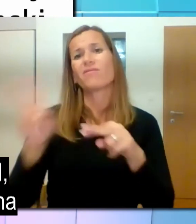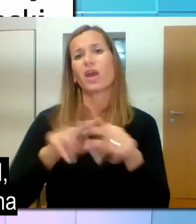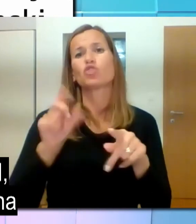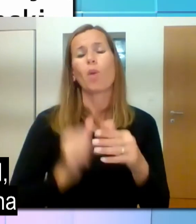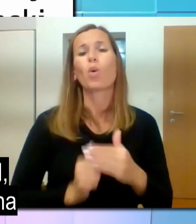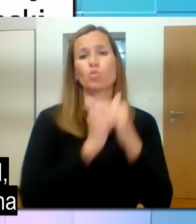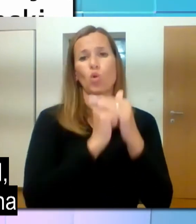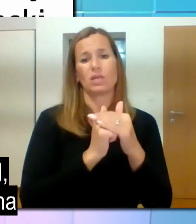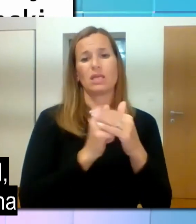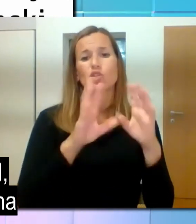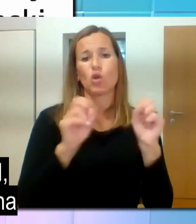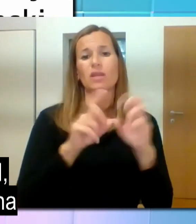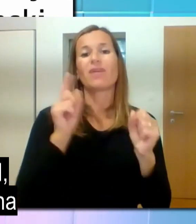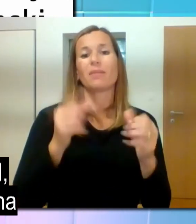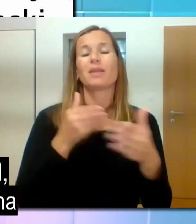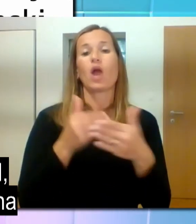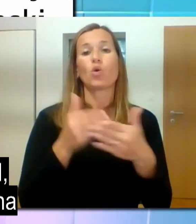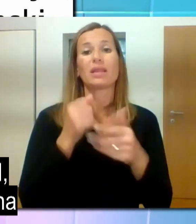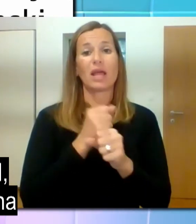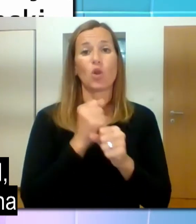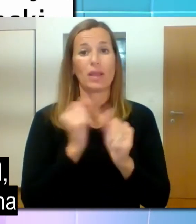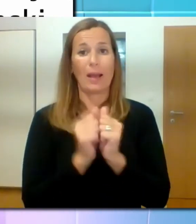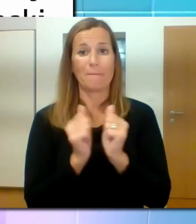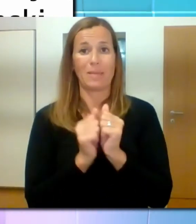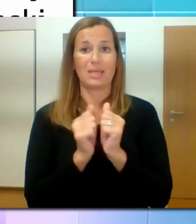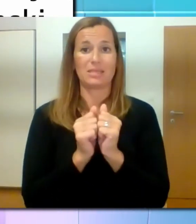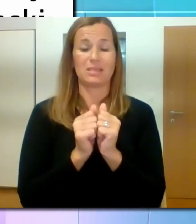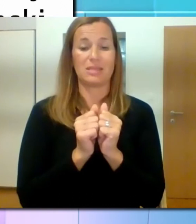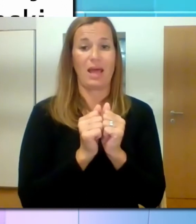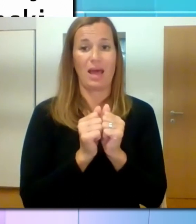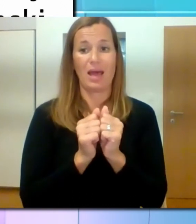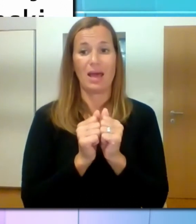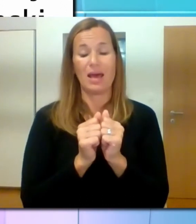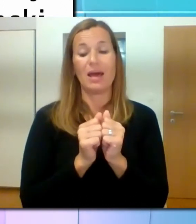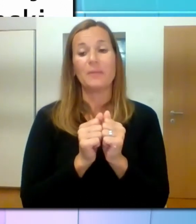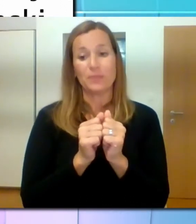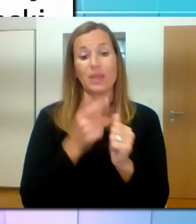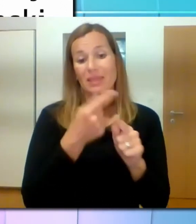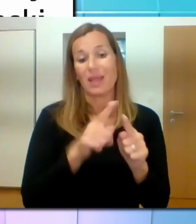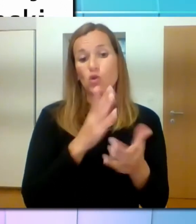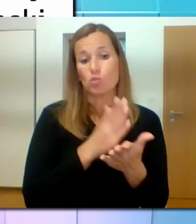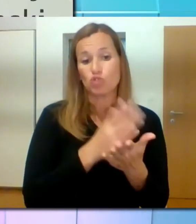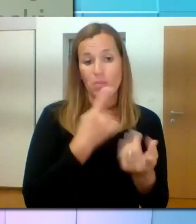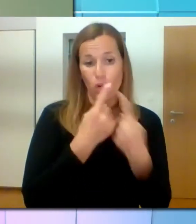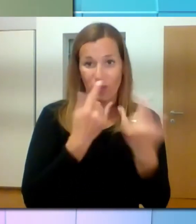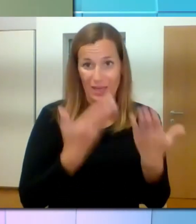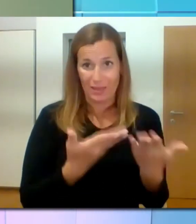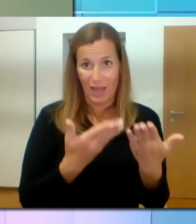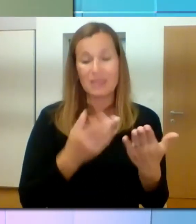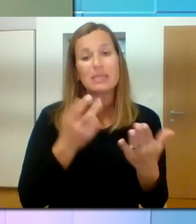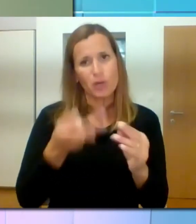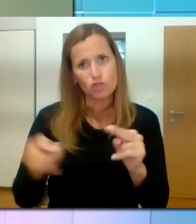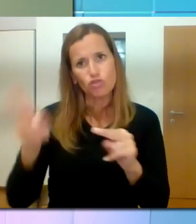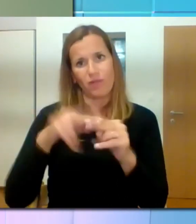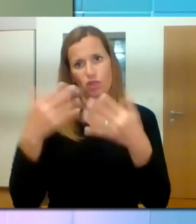mogoče še ta del, ki ga sklad vidi in prepozna. Anja, te lahko prosim? Lepo pozdravljeni še v